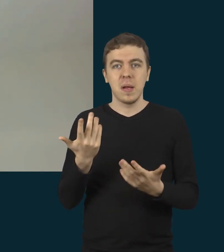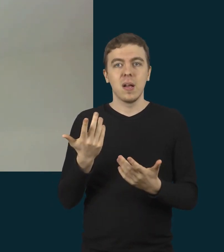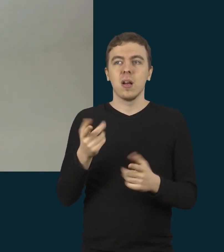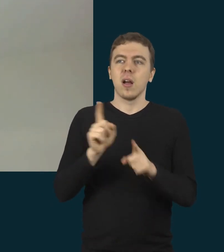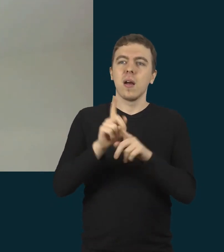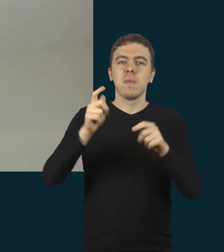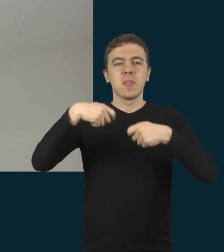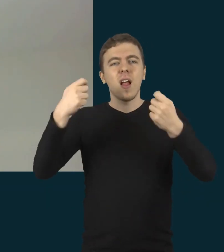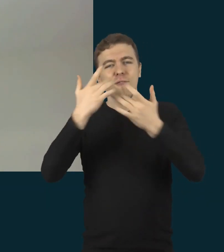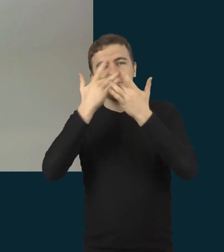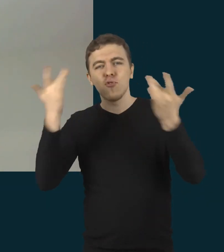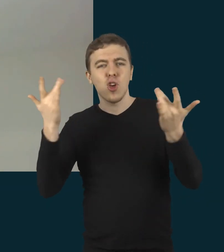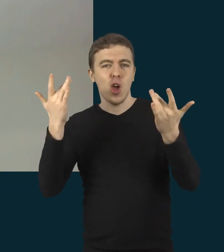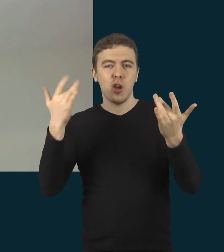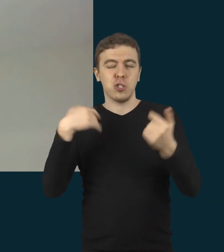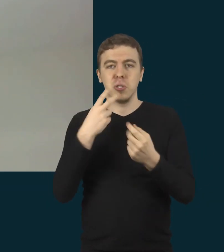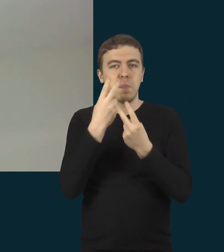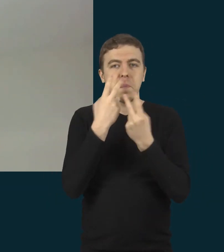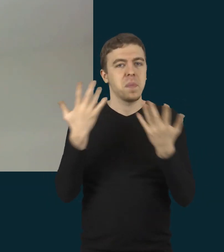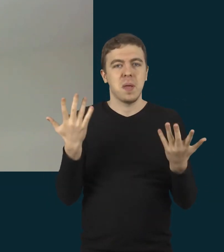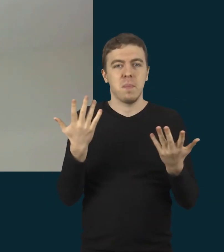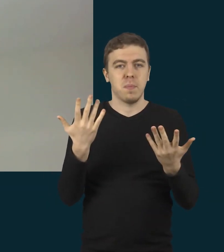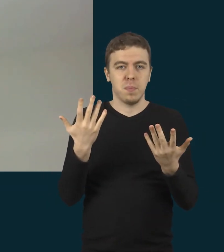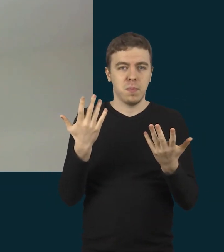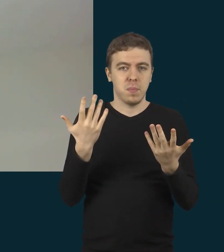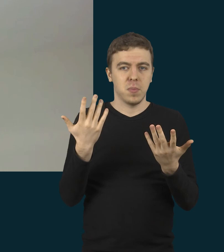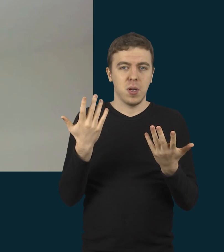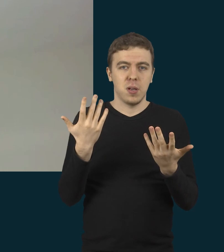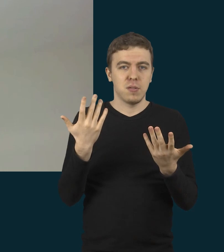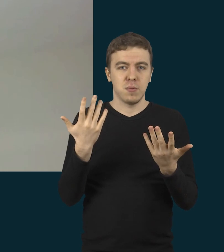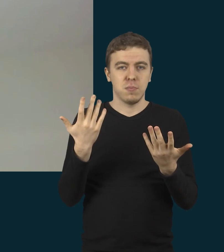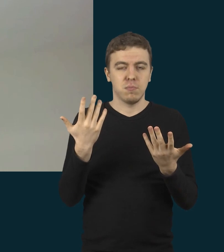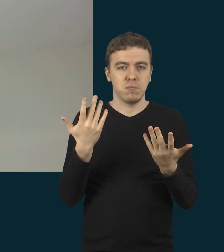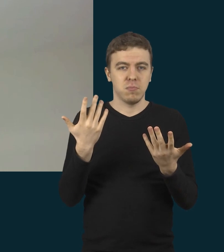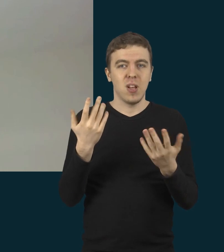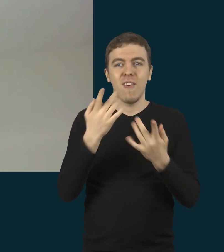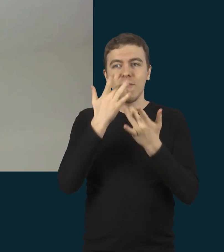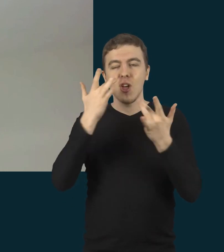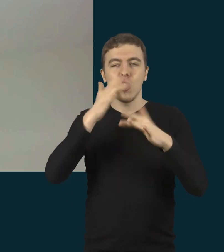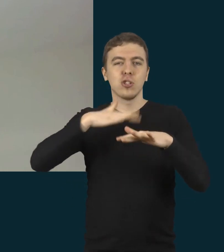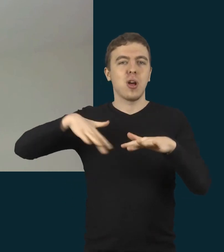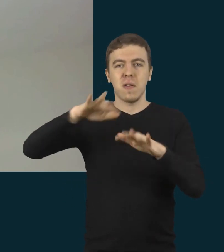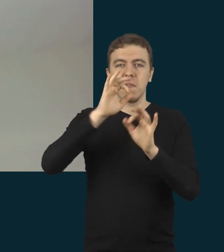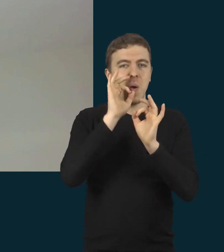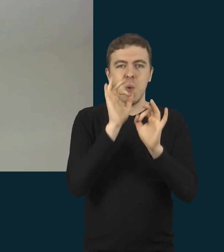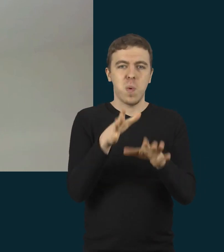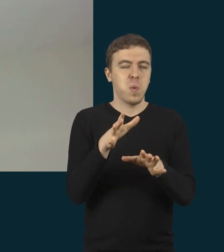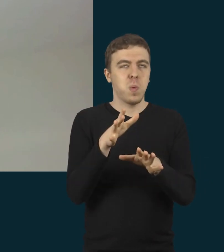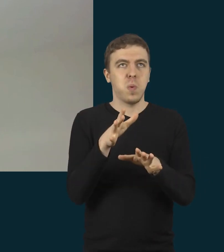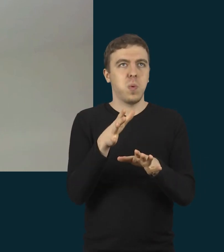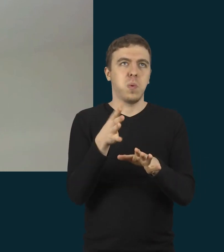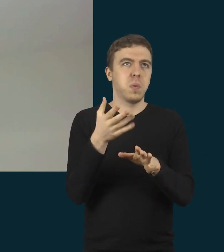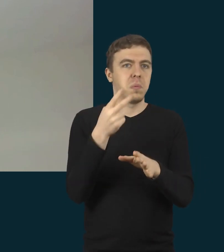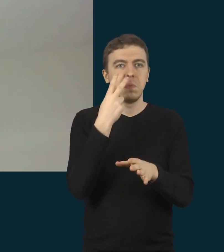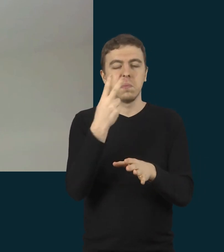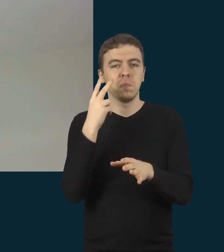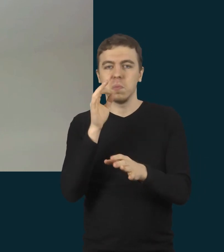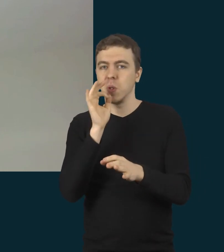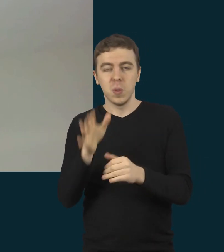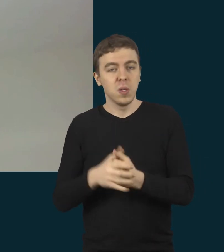dalintas viešo erdvėj tokiais modeliais. Ir